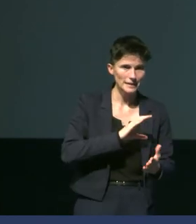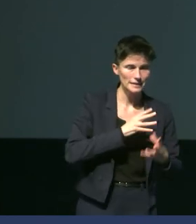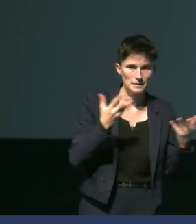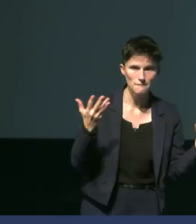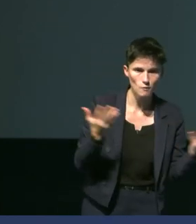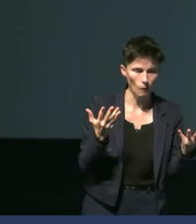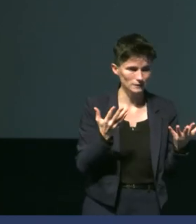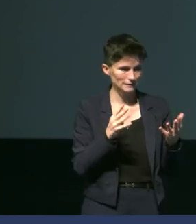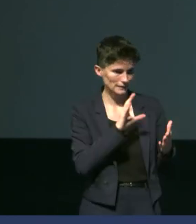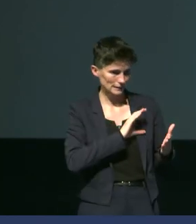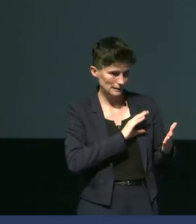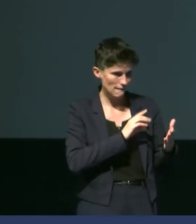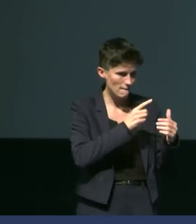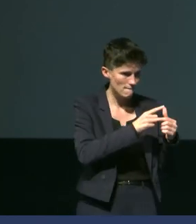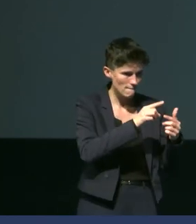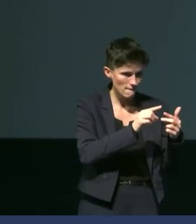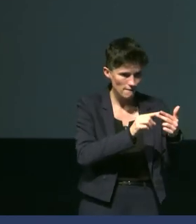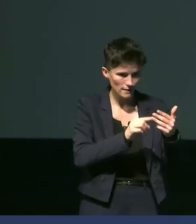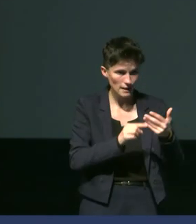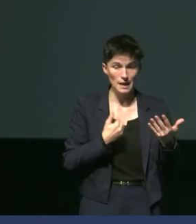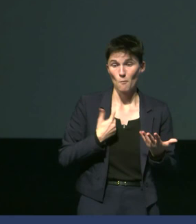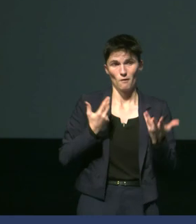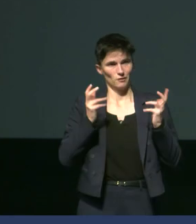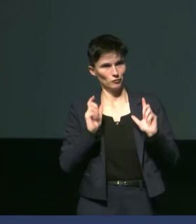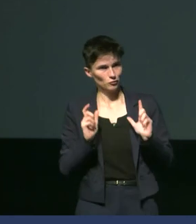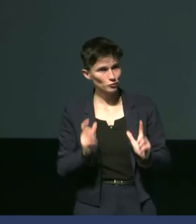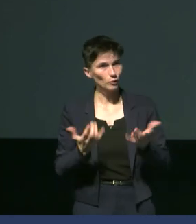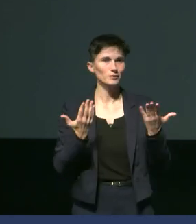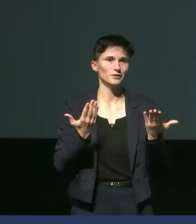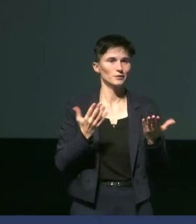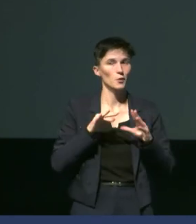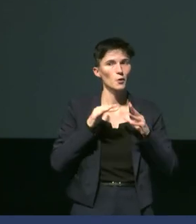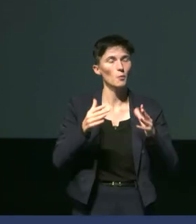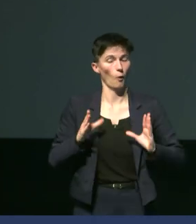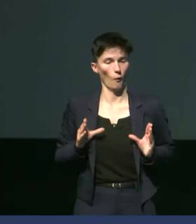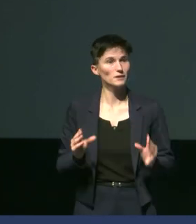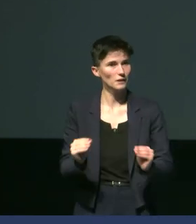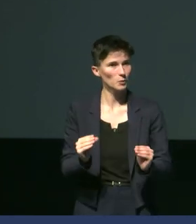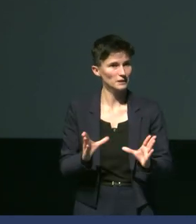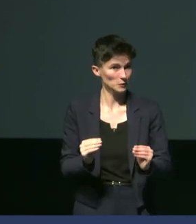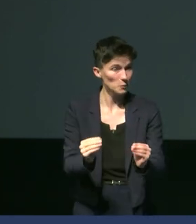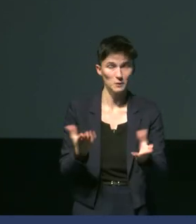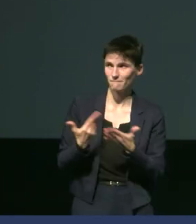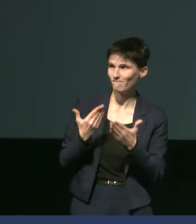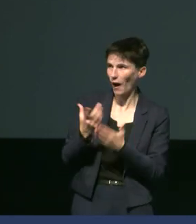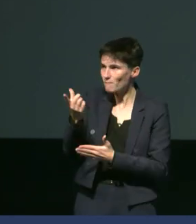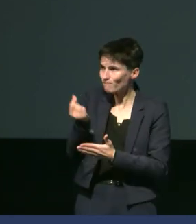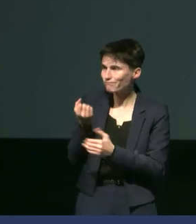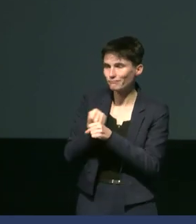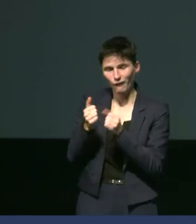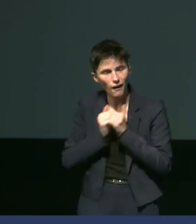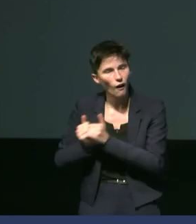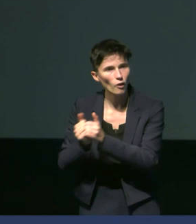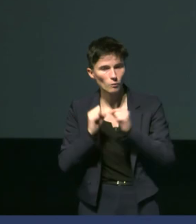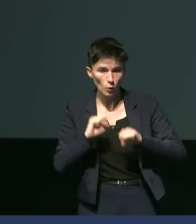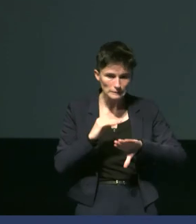choses l'une après l'autre. Et c'est ce que j'ai eu la chance de faire avec la collaboration d'Océanopolis, d'aller essayer de comprendre ce qui se